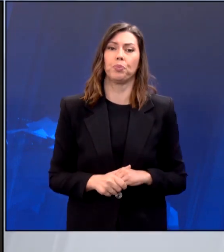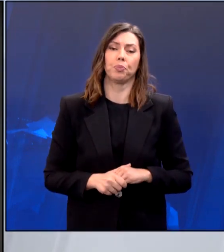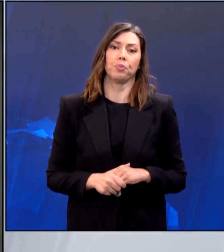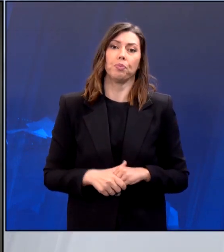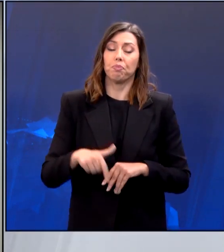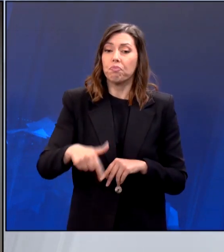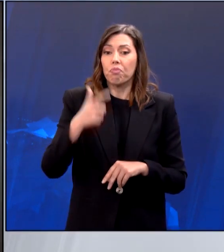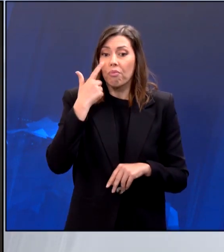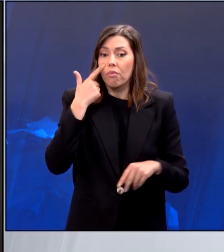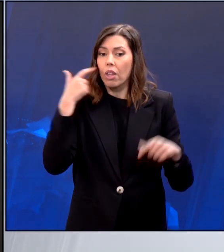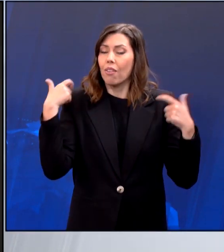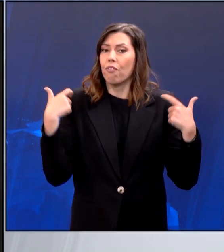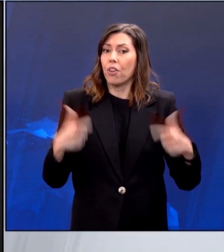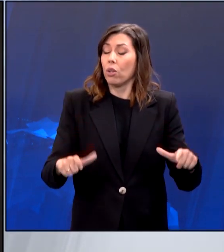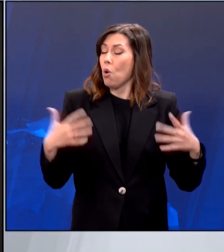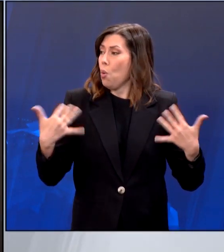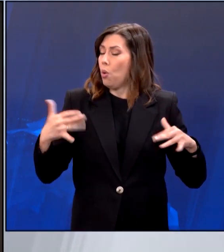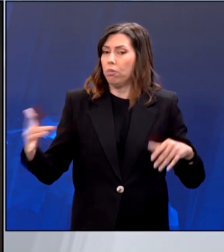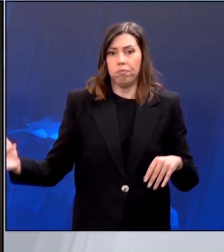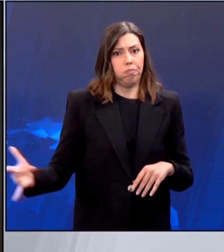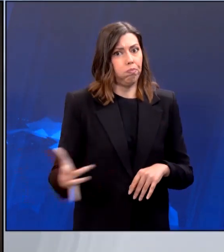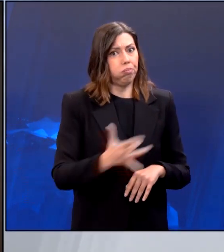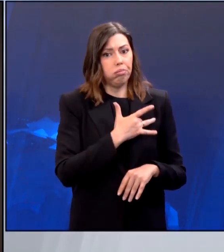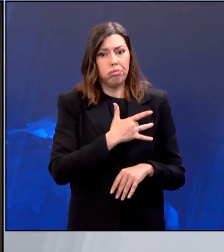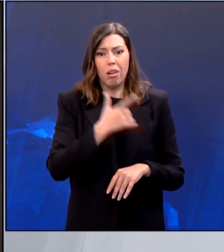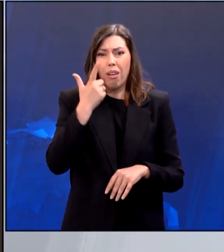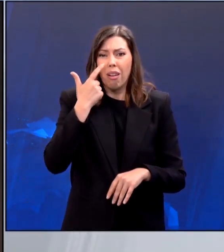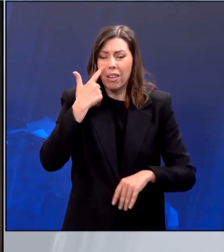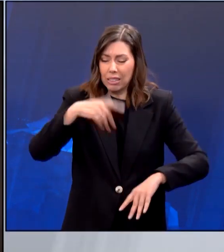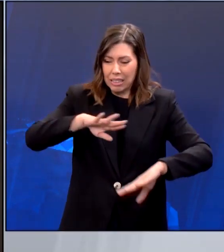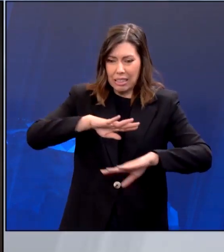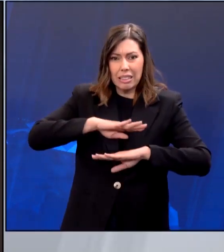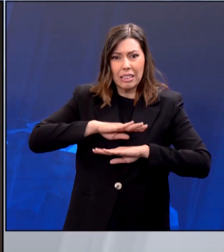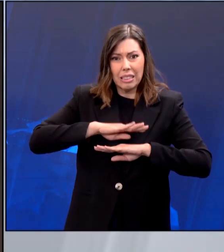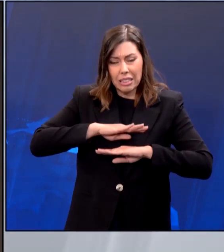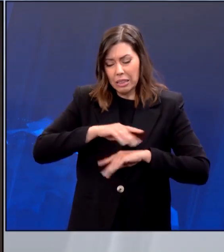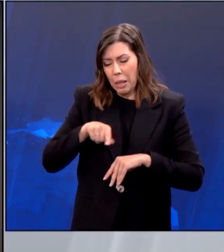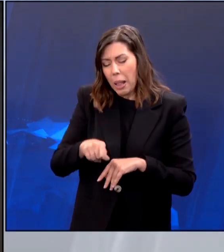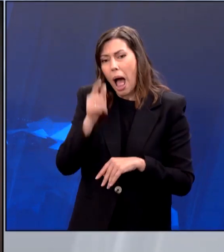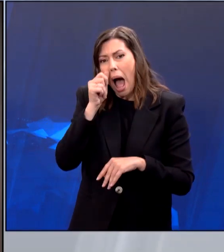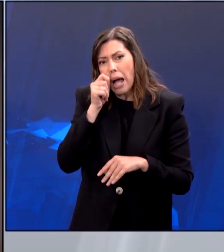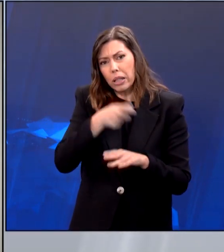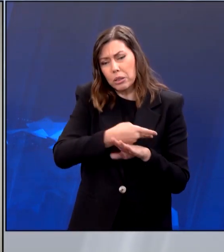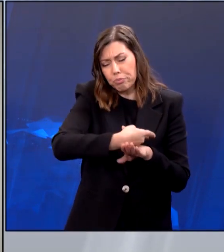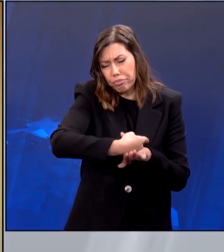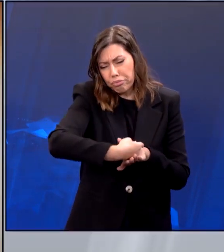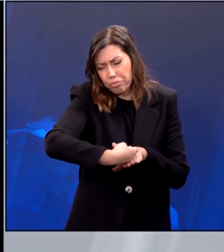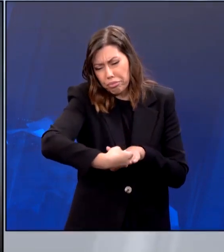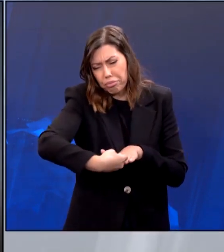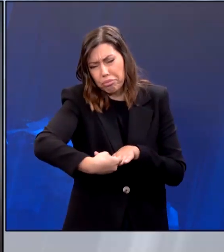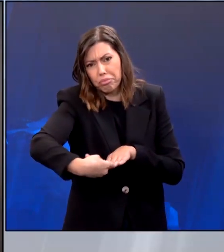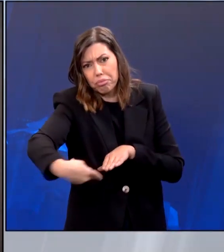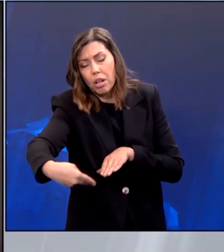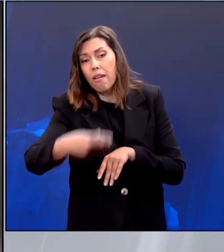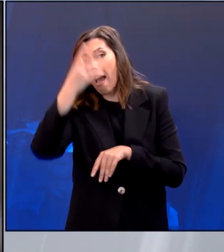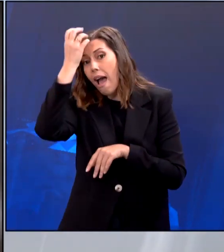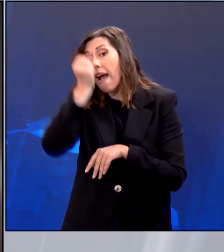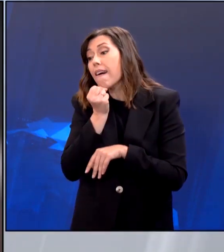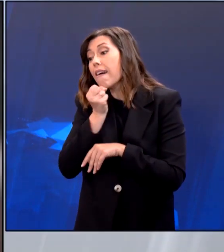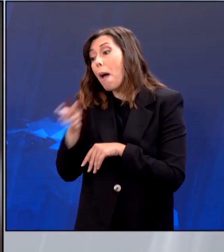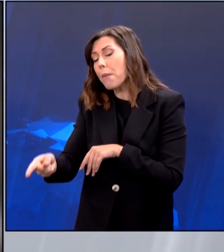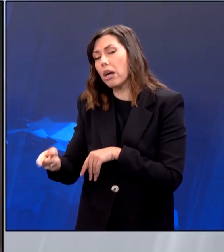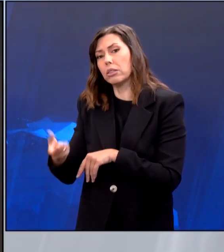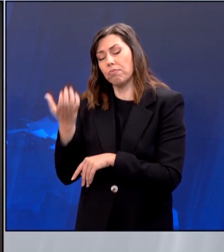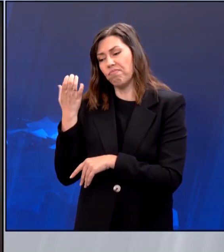Με αυτό το βίντεο, στο οποίο διακρίνεται βαριά τραυματισμένος άνδρας να σύρεται σε τούνελ κάτω από τη γη, οι εξτρεμιστές της Χαμάς